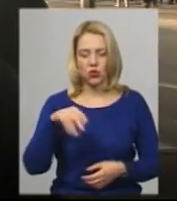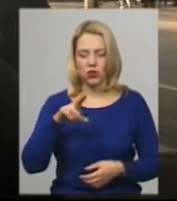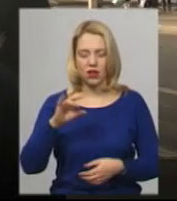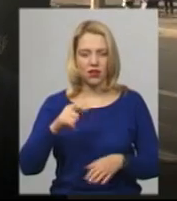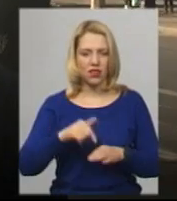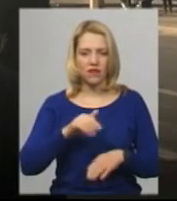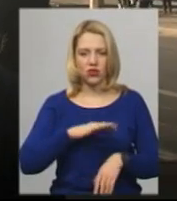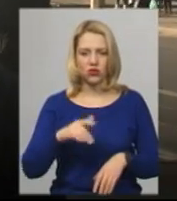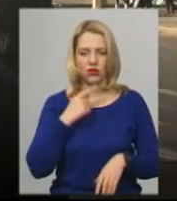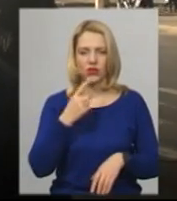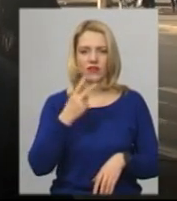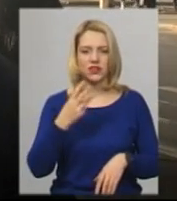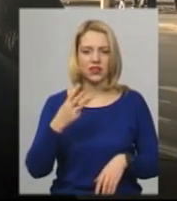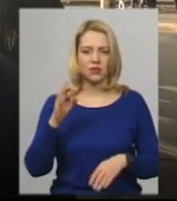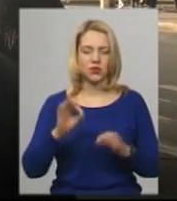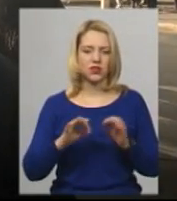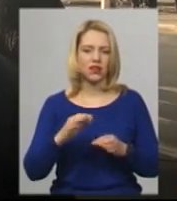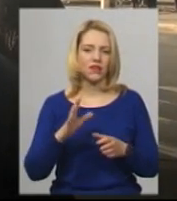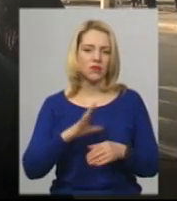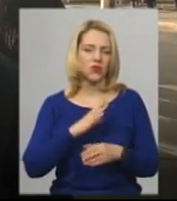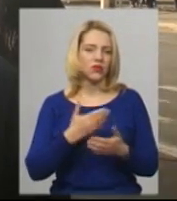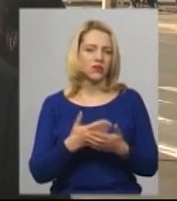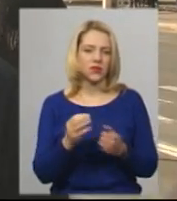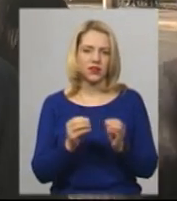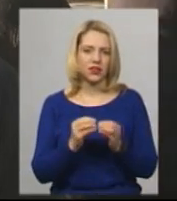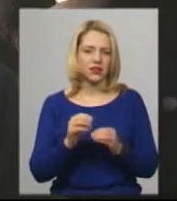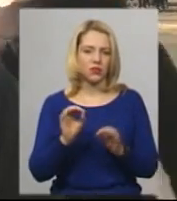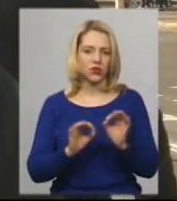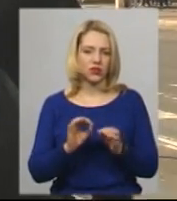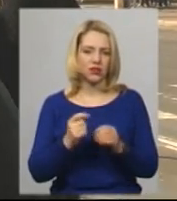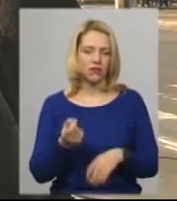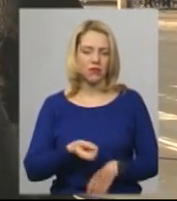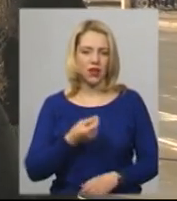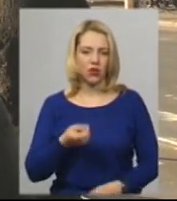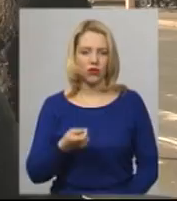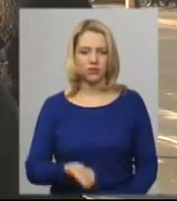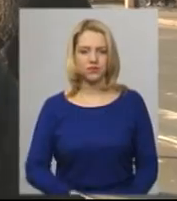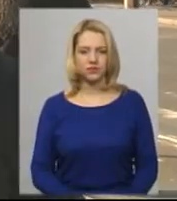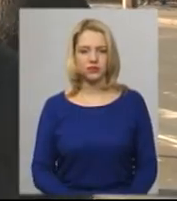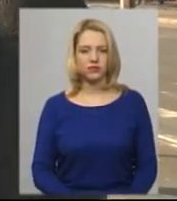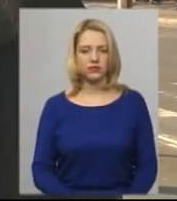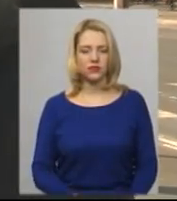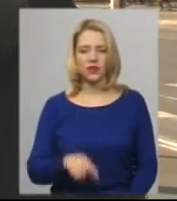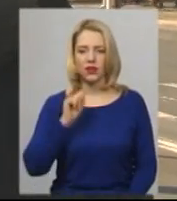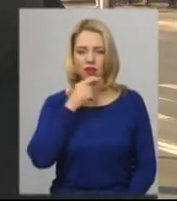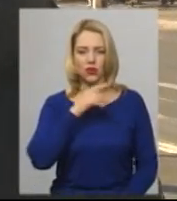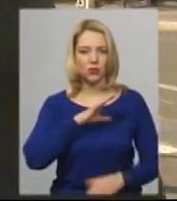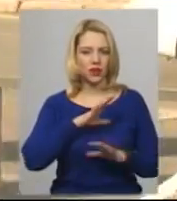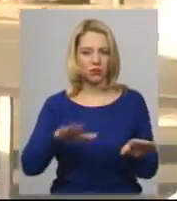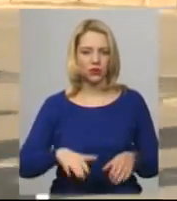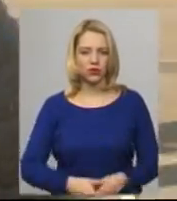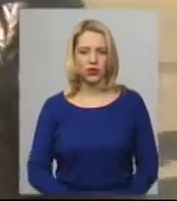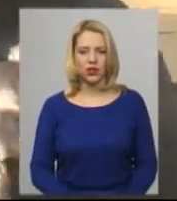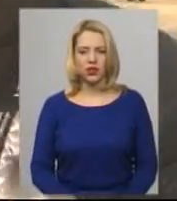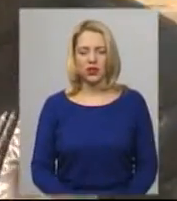23% мають бути, а було 10% з чимось, зовсім мало. Так що економії почти ніяка.